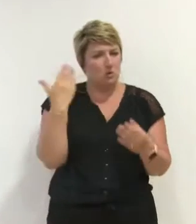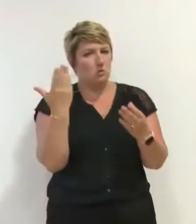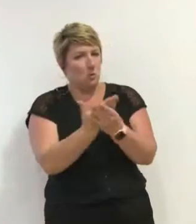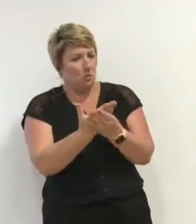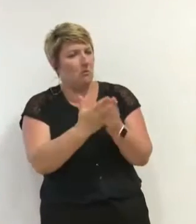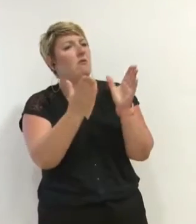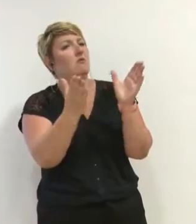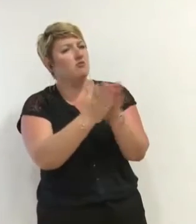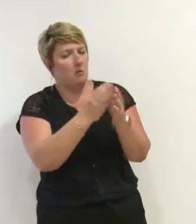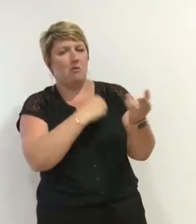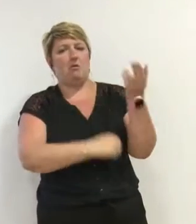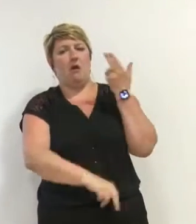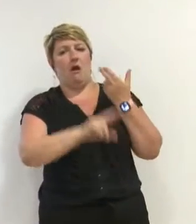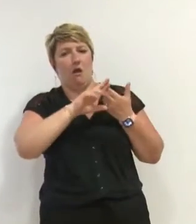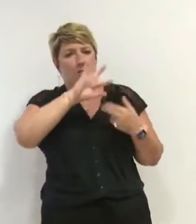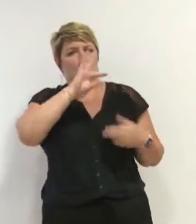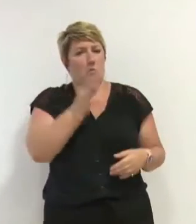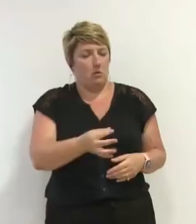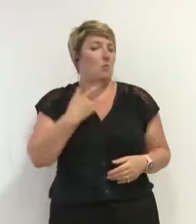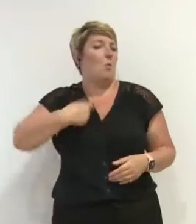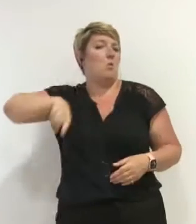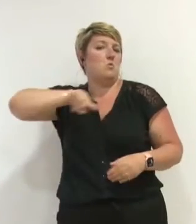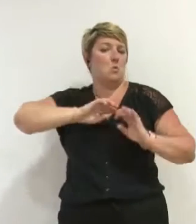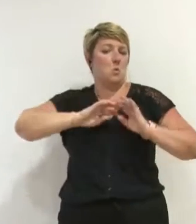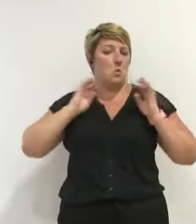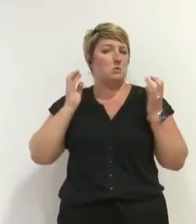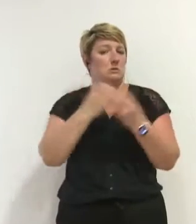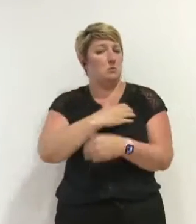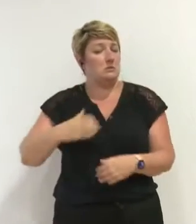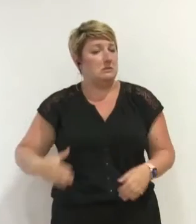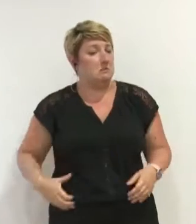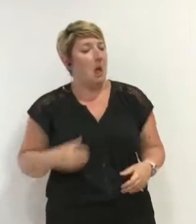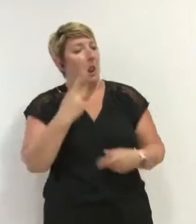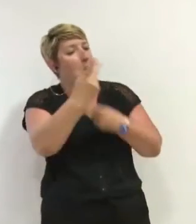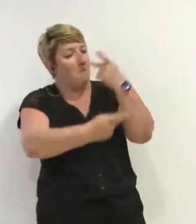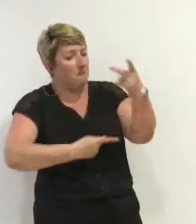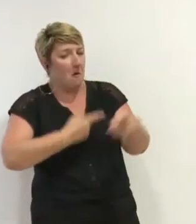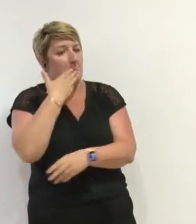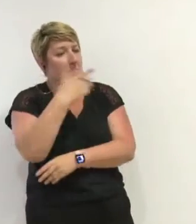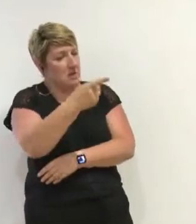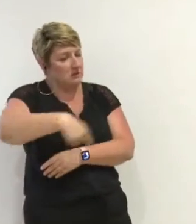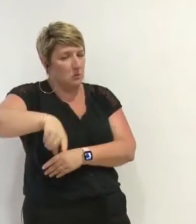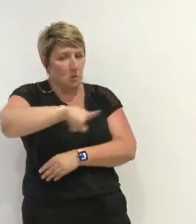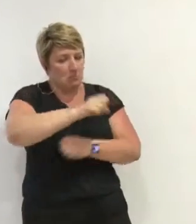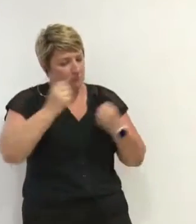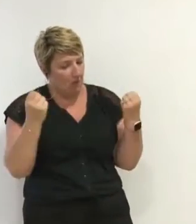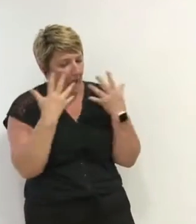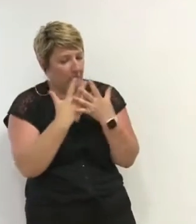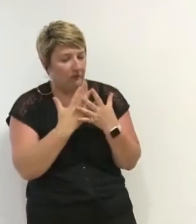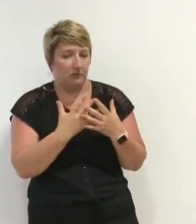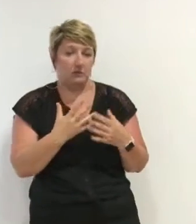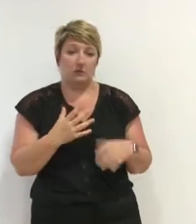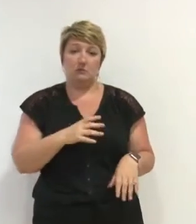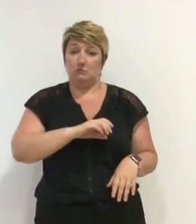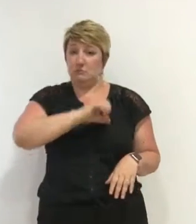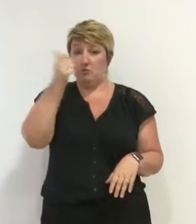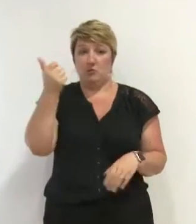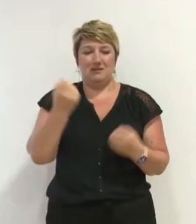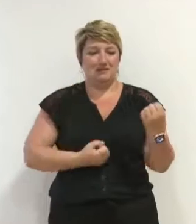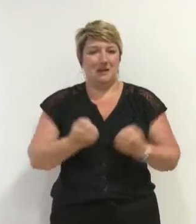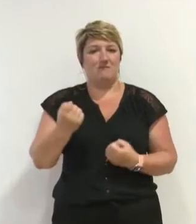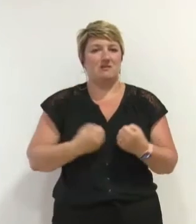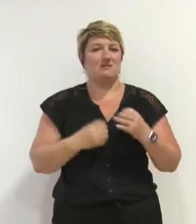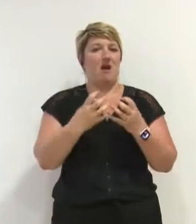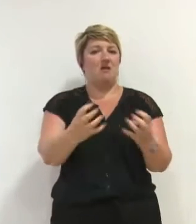demandés pour le Conseil municipal. Nous tenons à les en remercier pour leur réactivité et en premier lieu le service de l'Assemblée qui